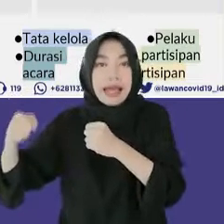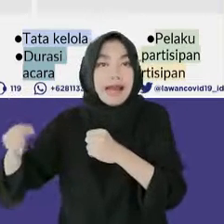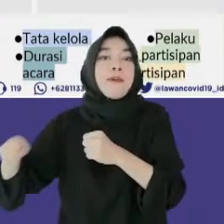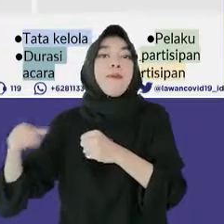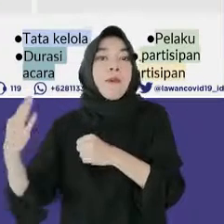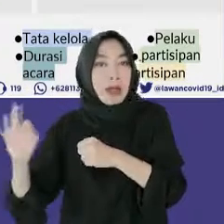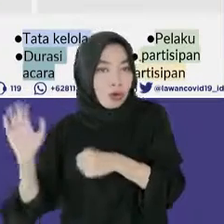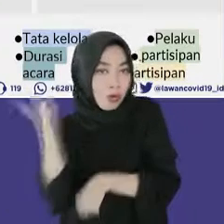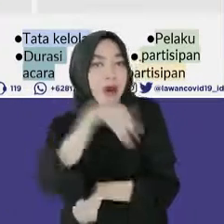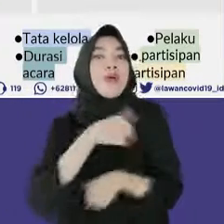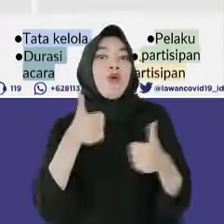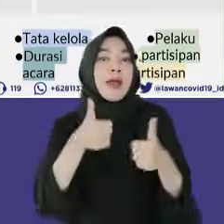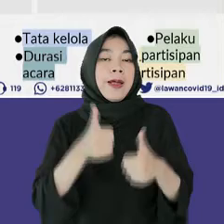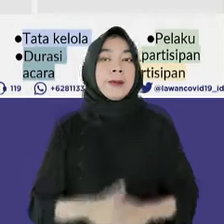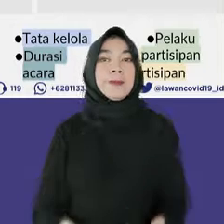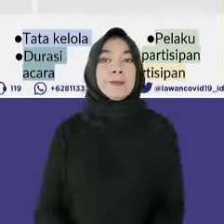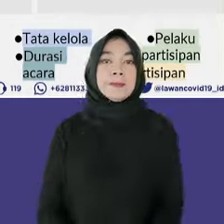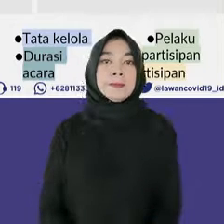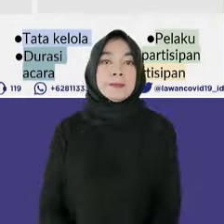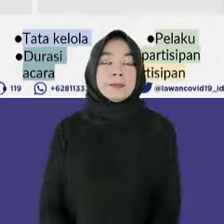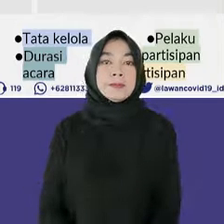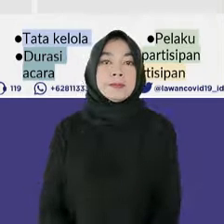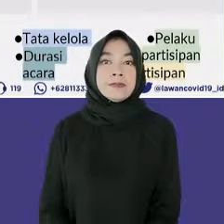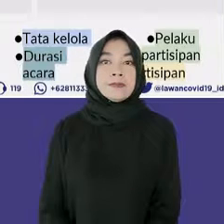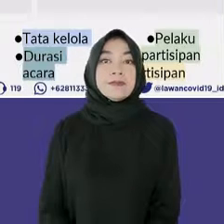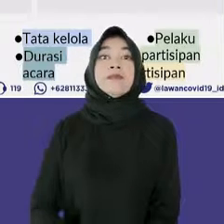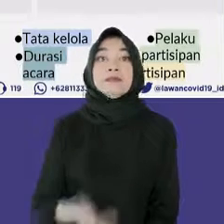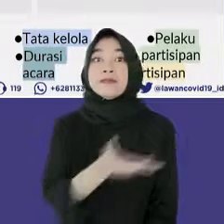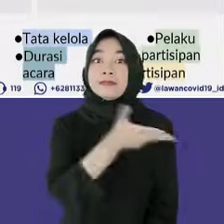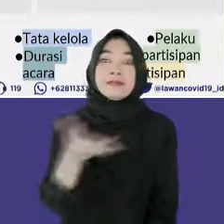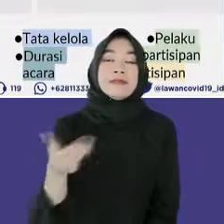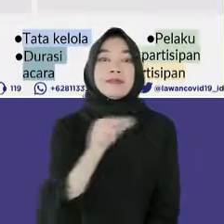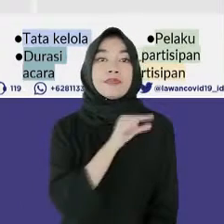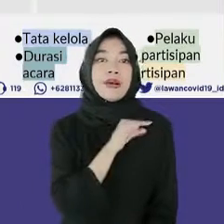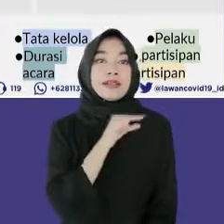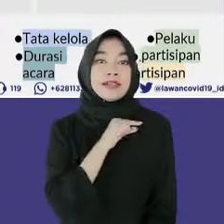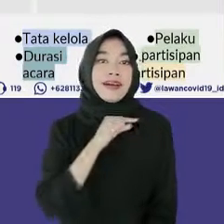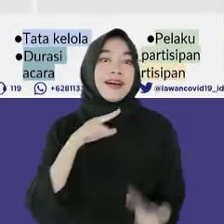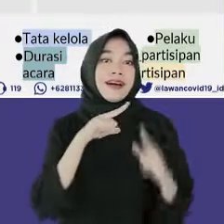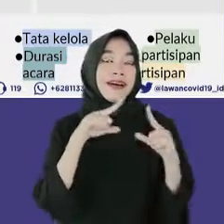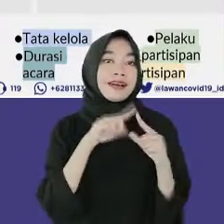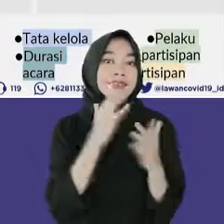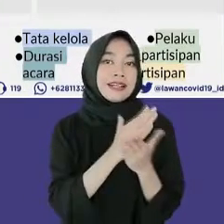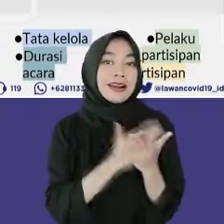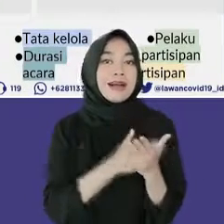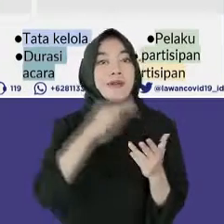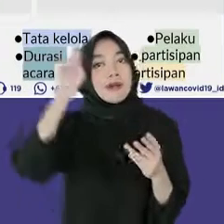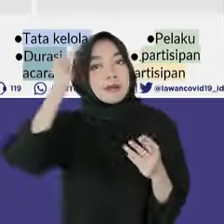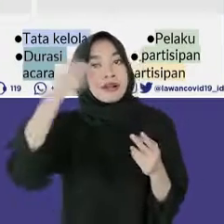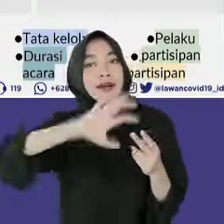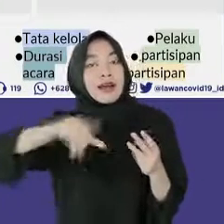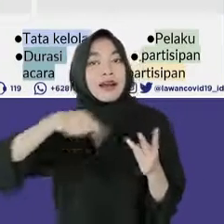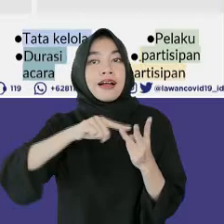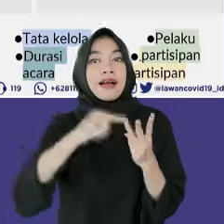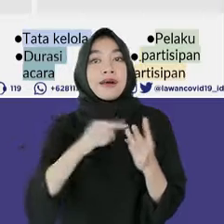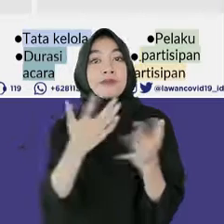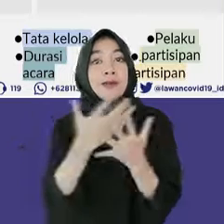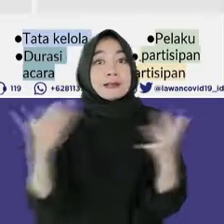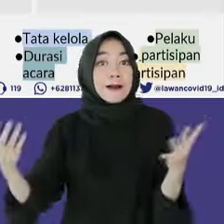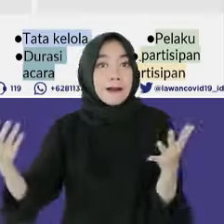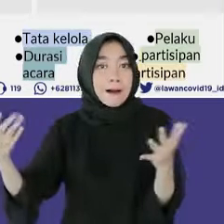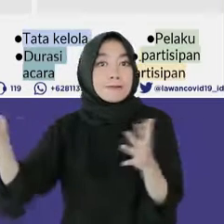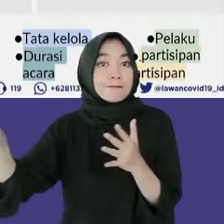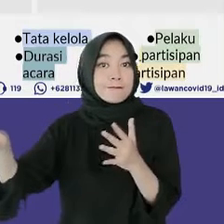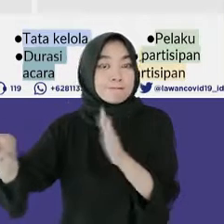Untuk itu, saya meminta bagi panitia acara, pemerintah daerah maupun masyarakat setempat